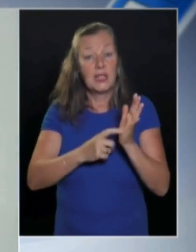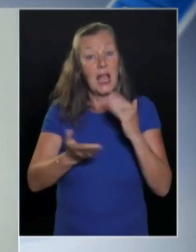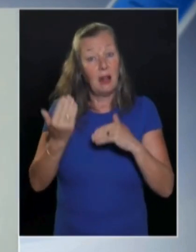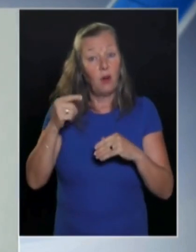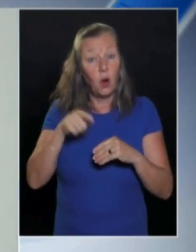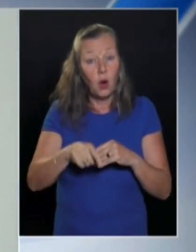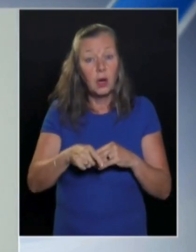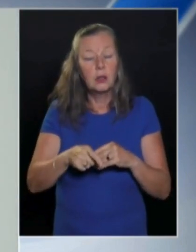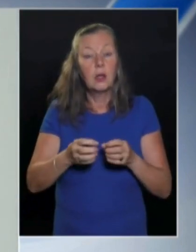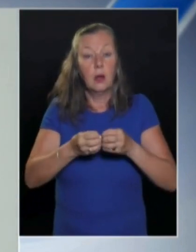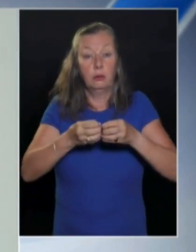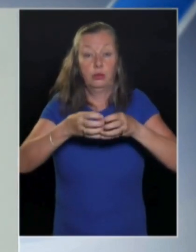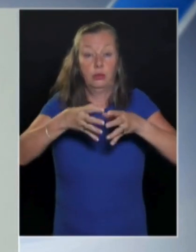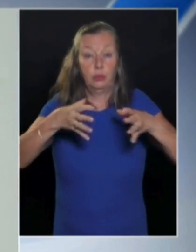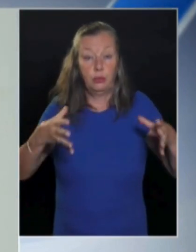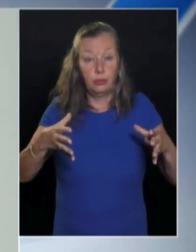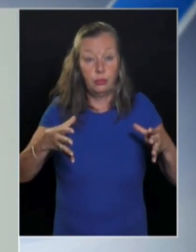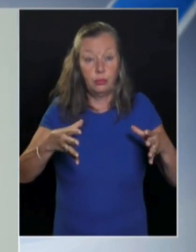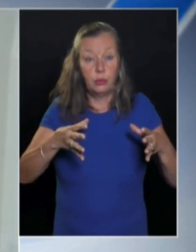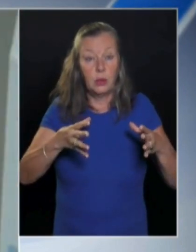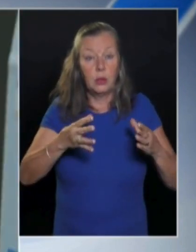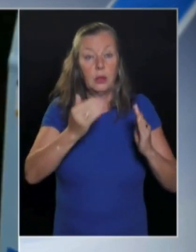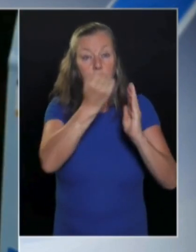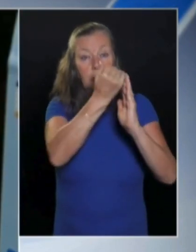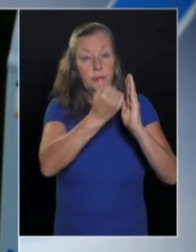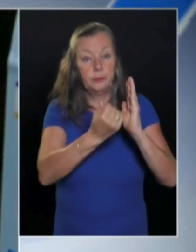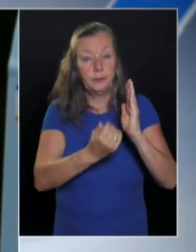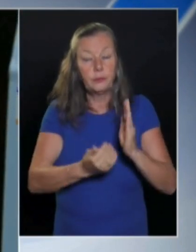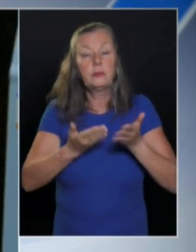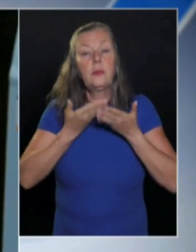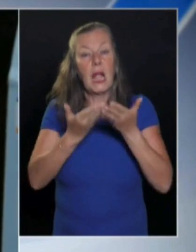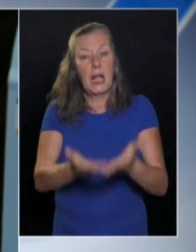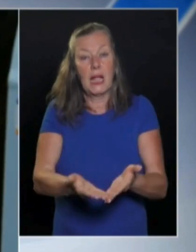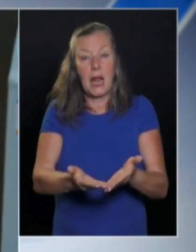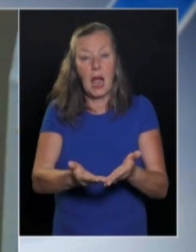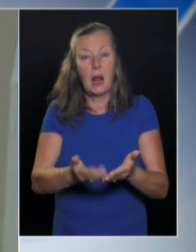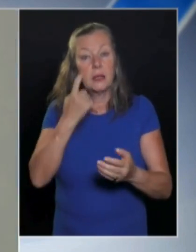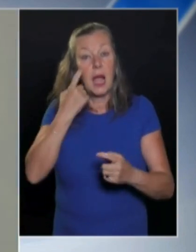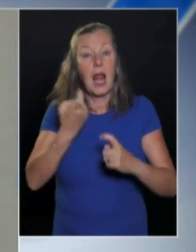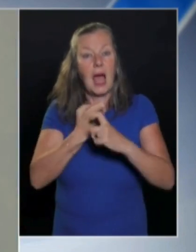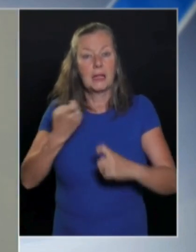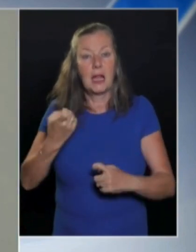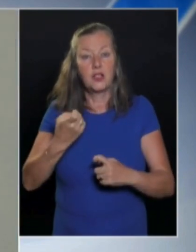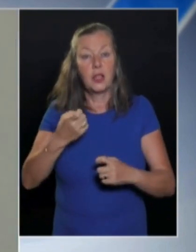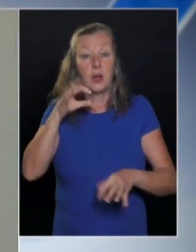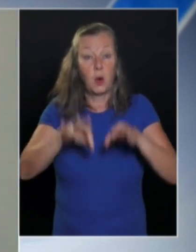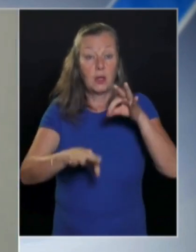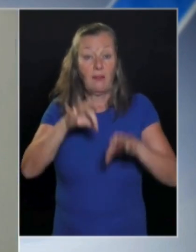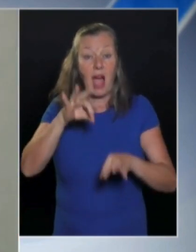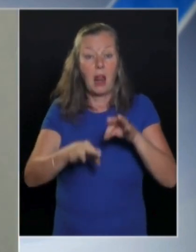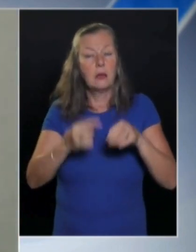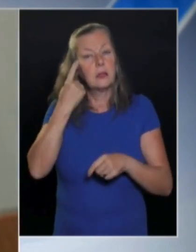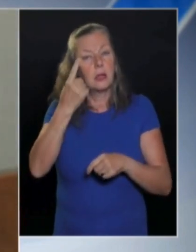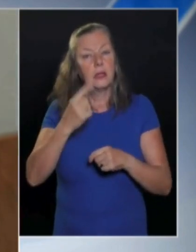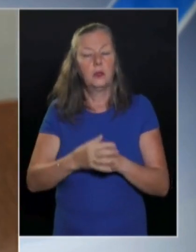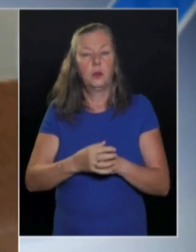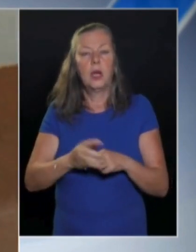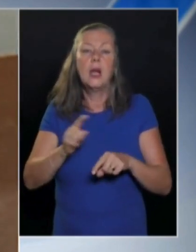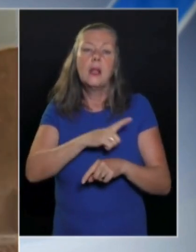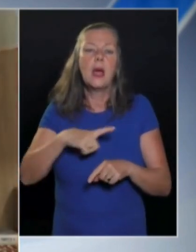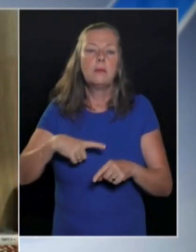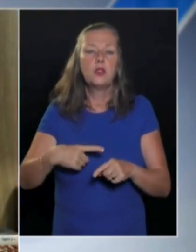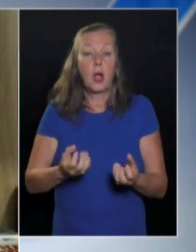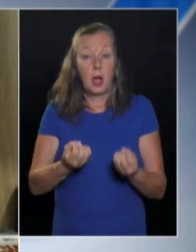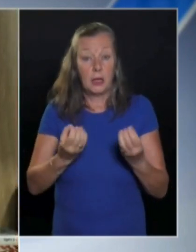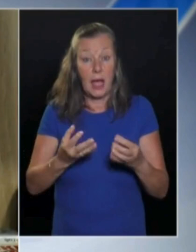cél volt számunkra, hogy bővítsük azt a palettát, azt a segédeszköz kínálatot, amiből egy látássérült választhat. Nem